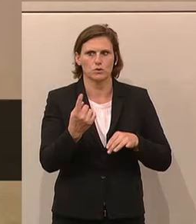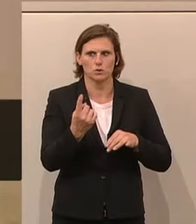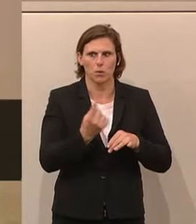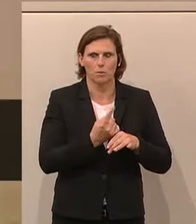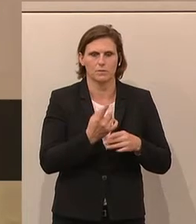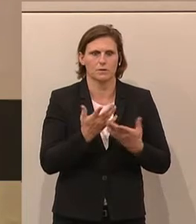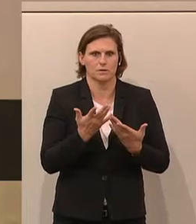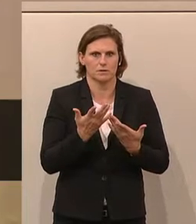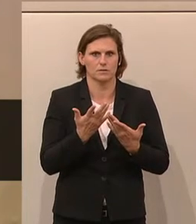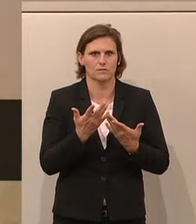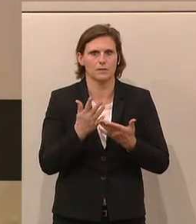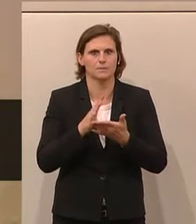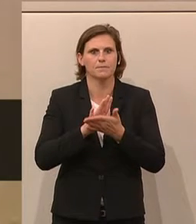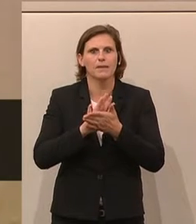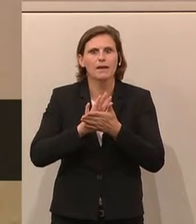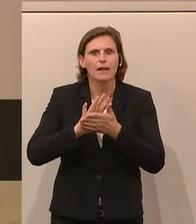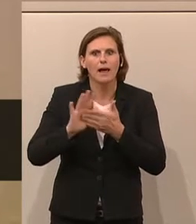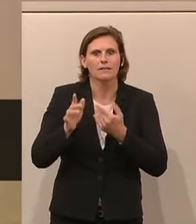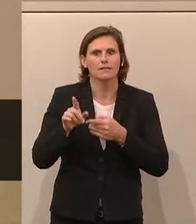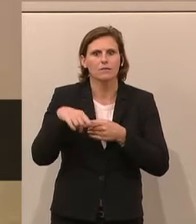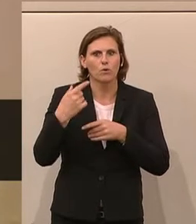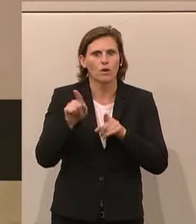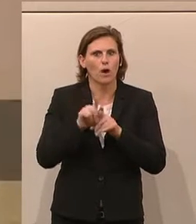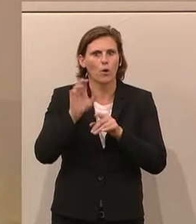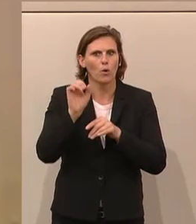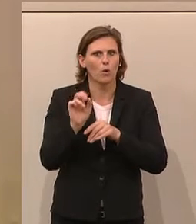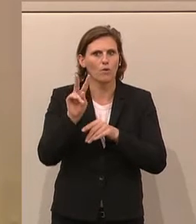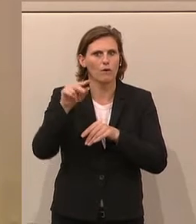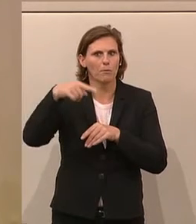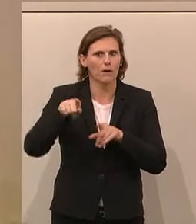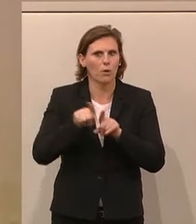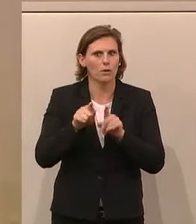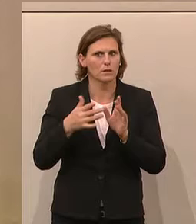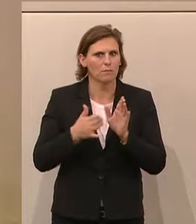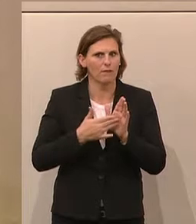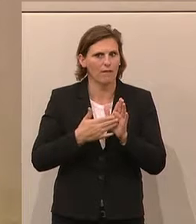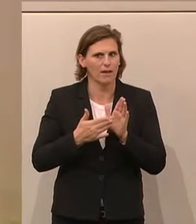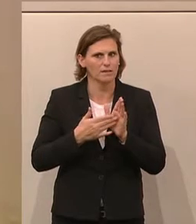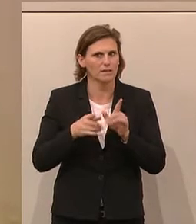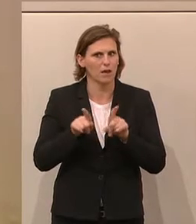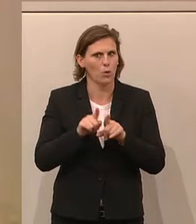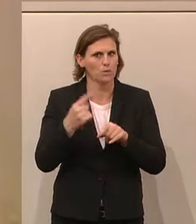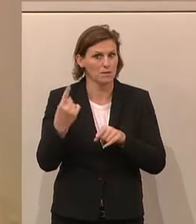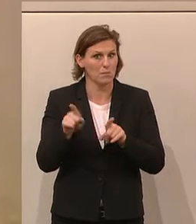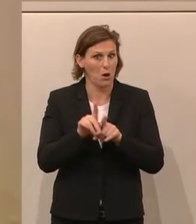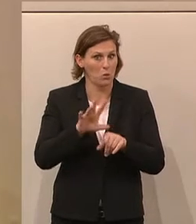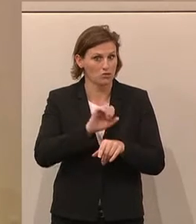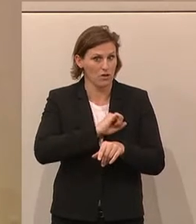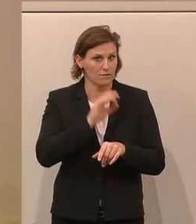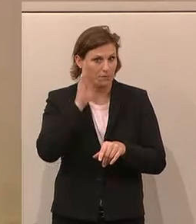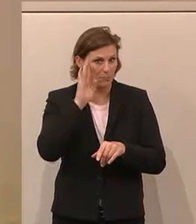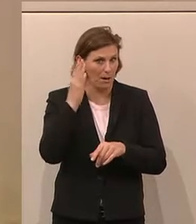davon, nämlich auch die ÖVP hat heute ihre Wendigkeit unter Beweis gestellt. Und ich